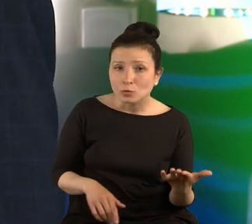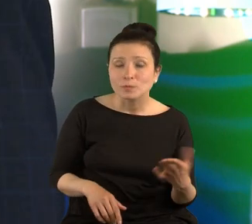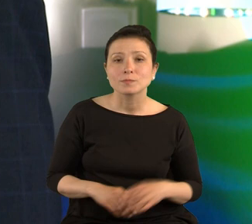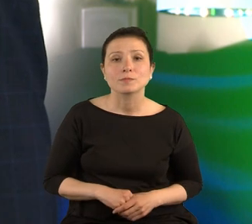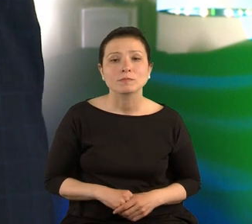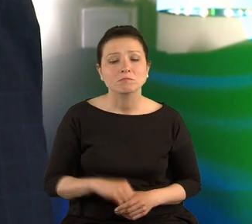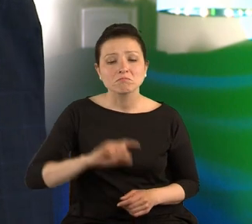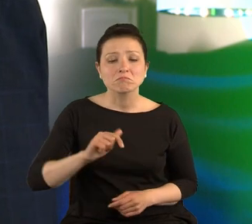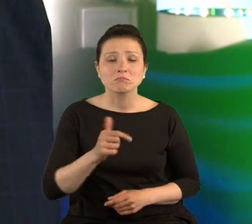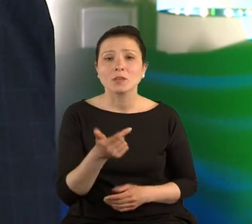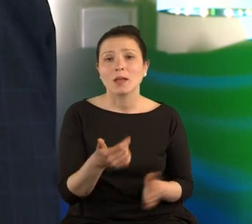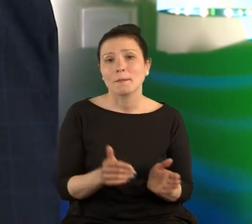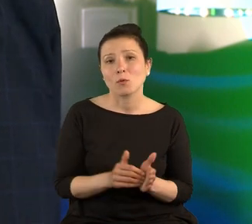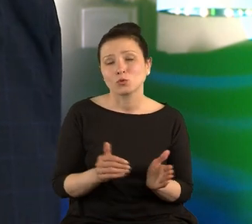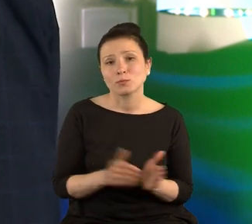potrzebujemy